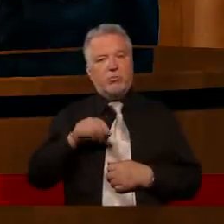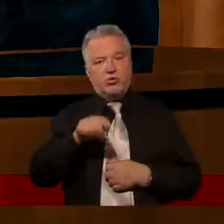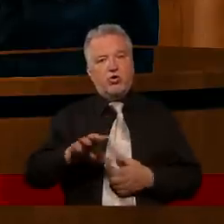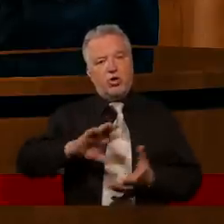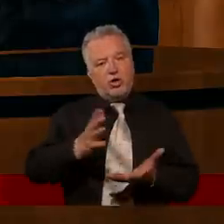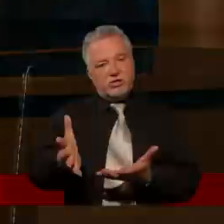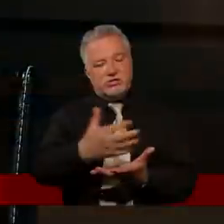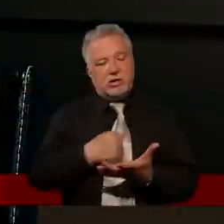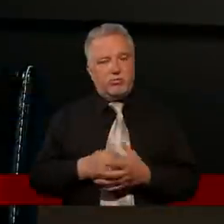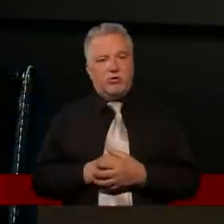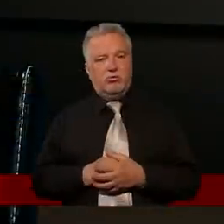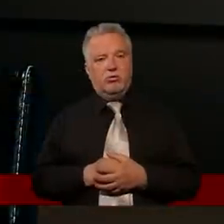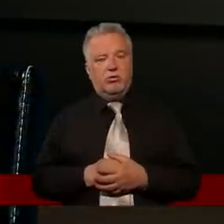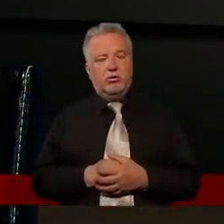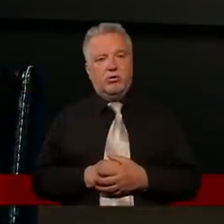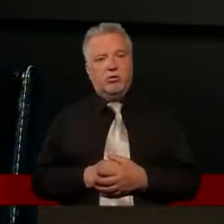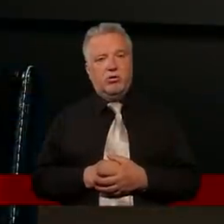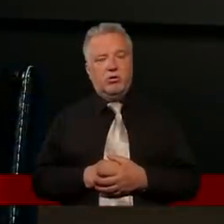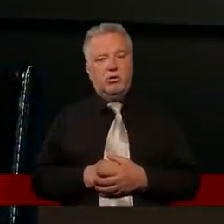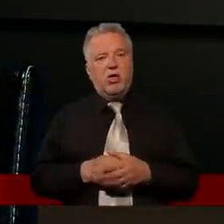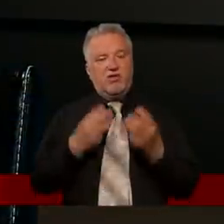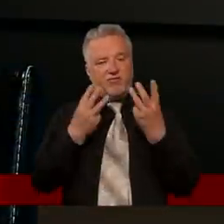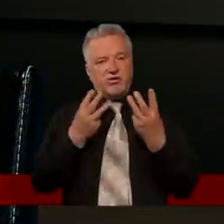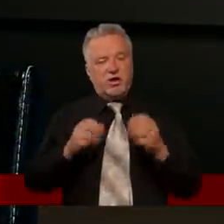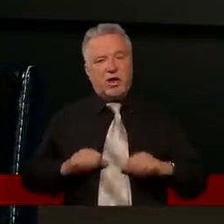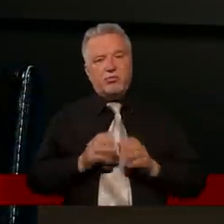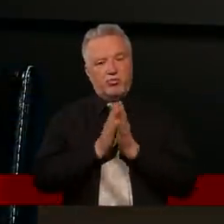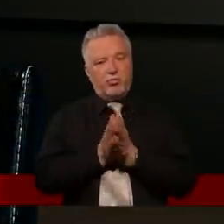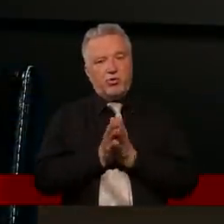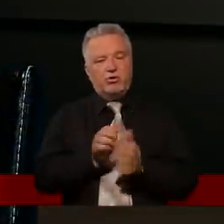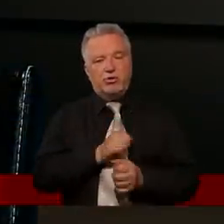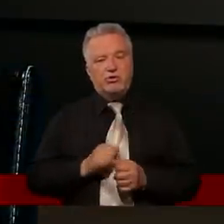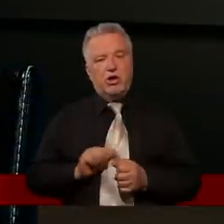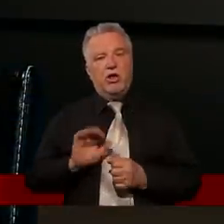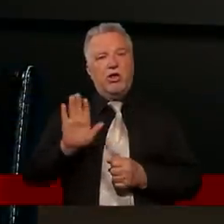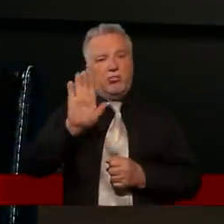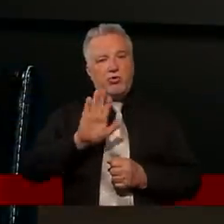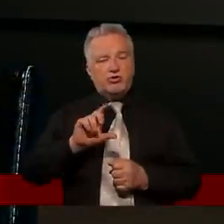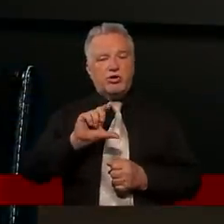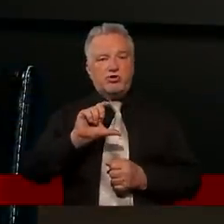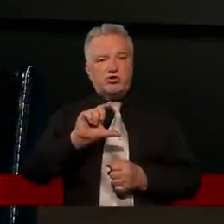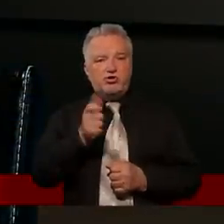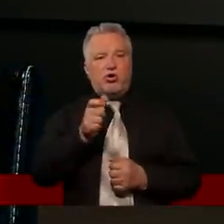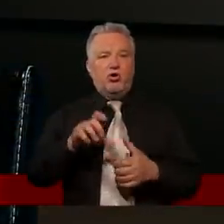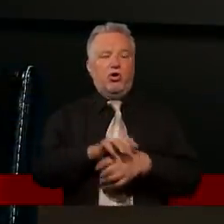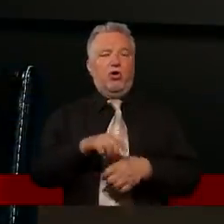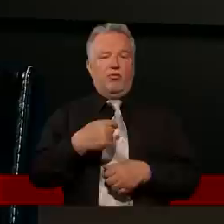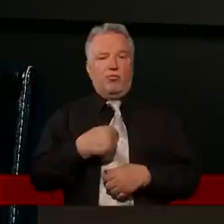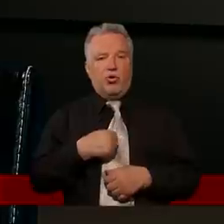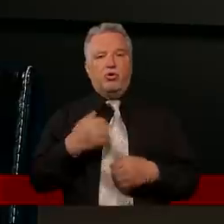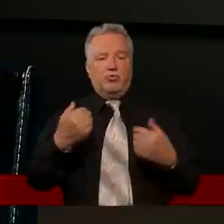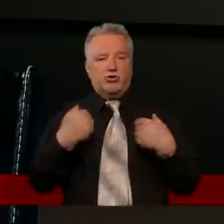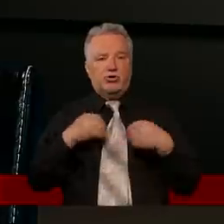nam to zabrał. Więc tak naprawdę pewnie warto też pomodlić się Boże, to co tak naprawdę w moim życiu